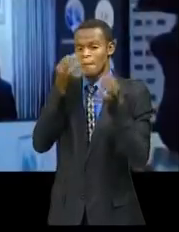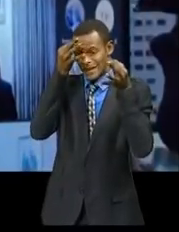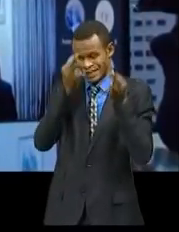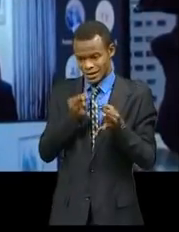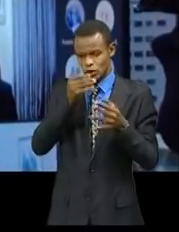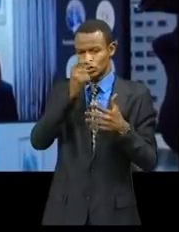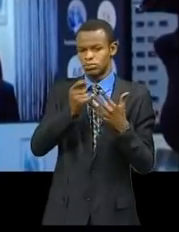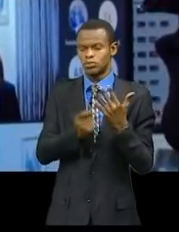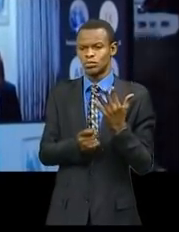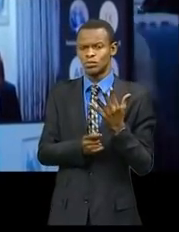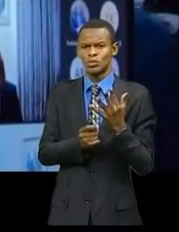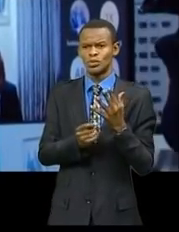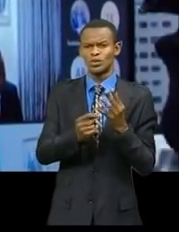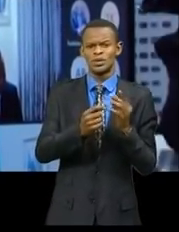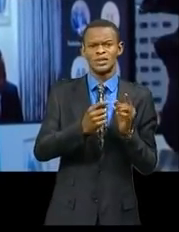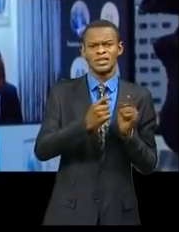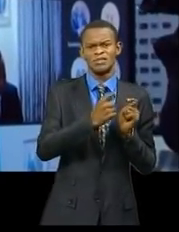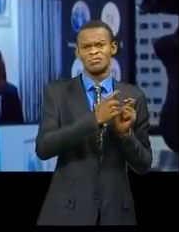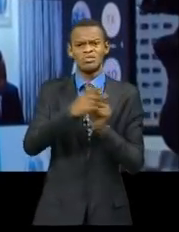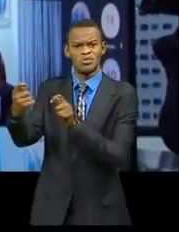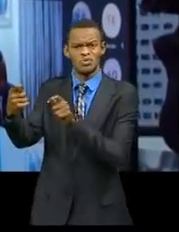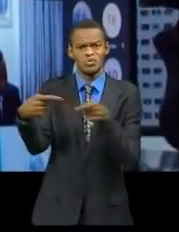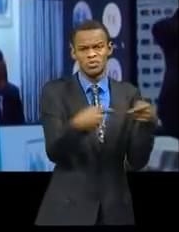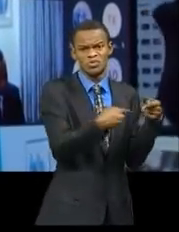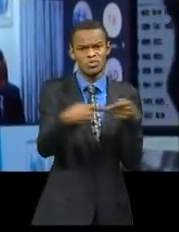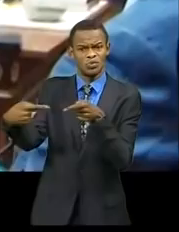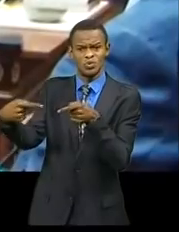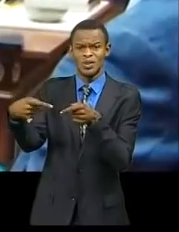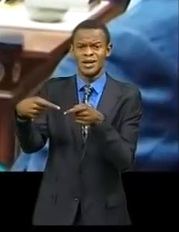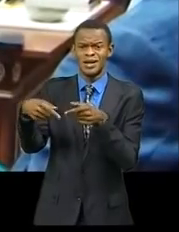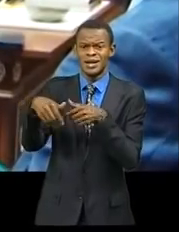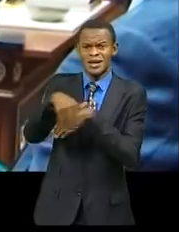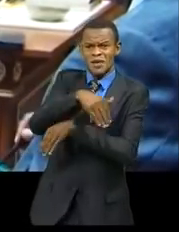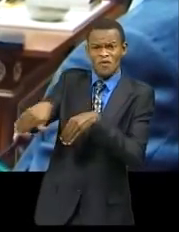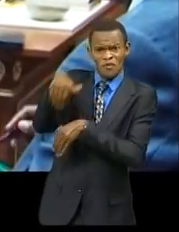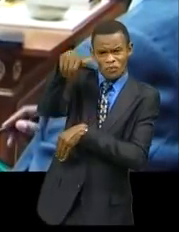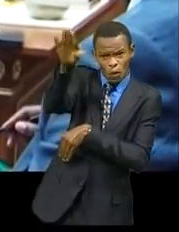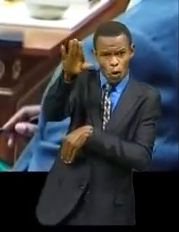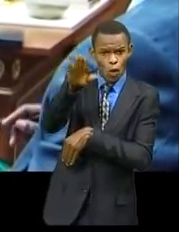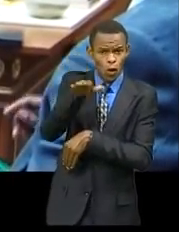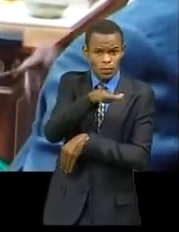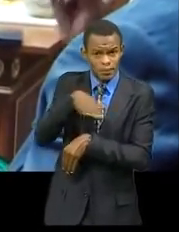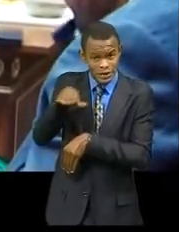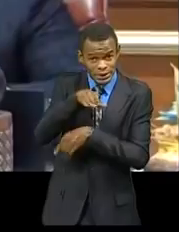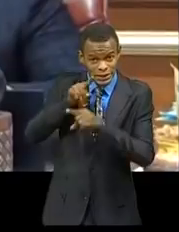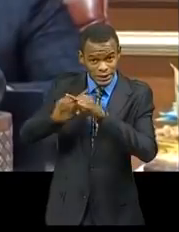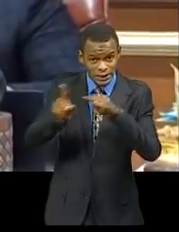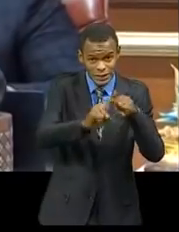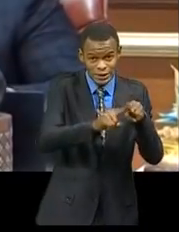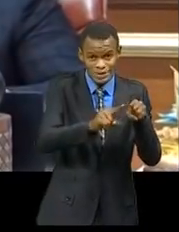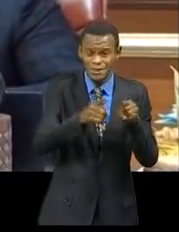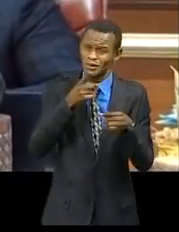anticoncurrentielles, dont les faits seraient d'empêcher, limiter ou fausser la concurrence au détriment d